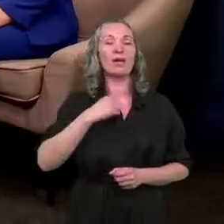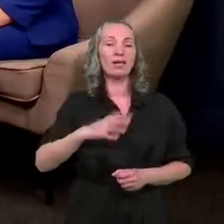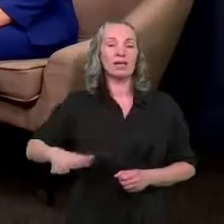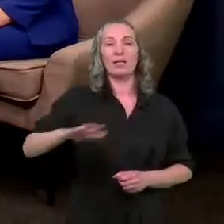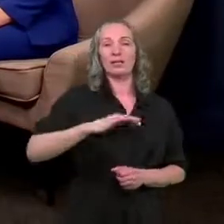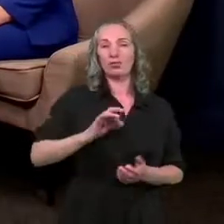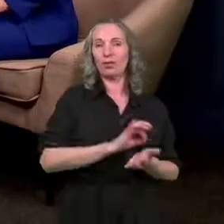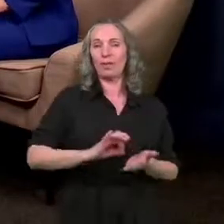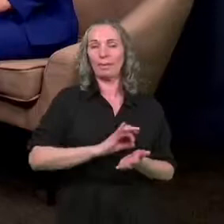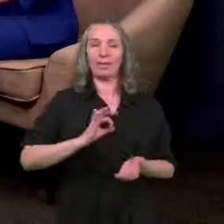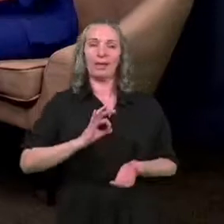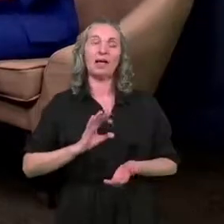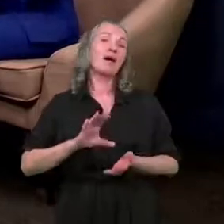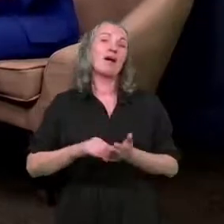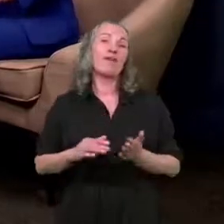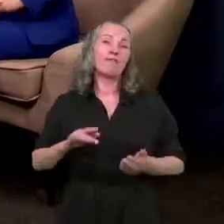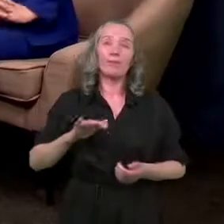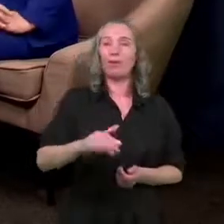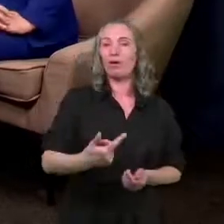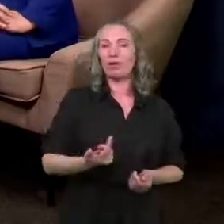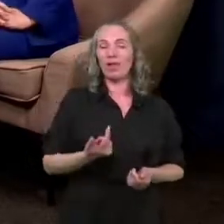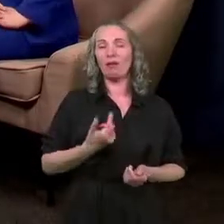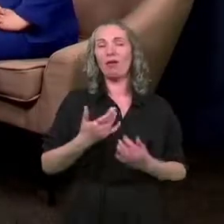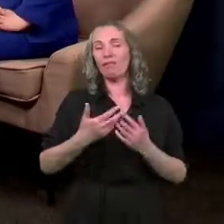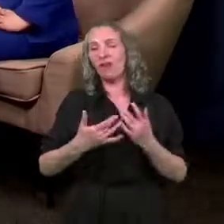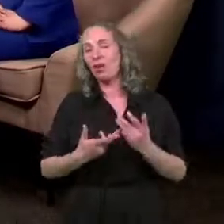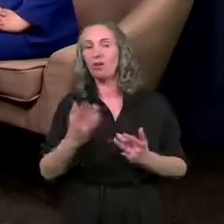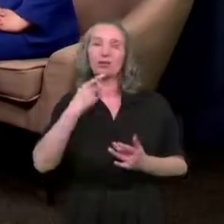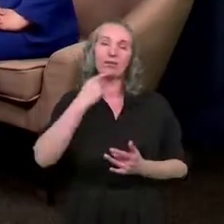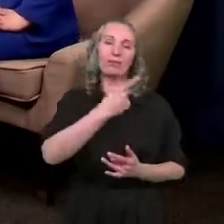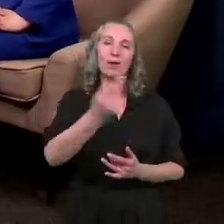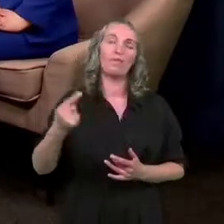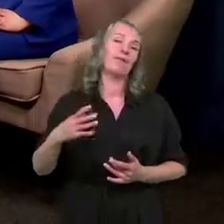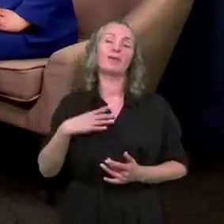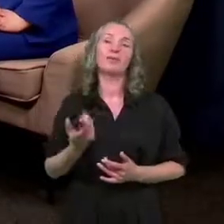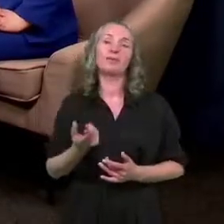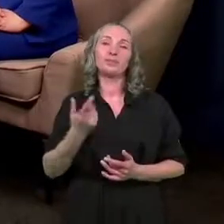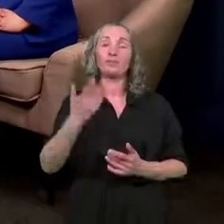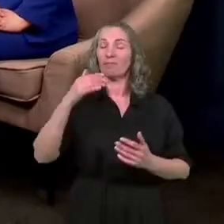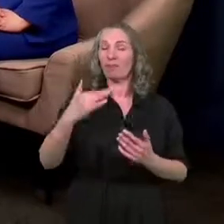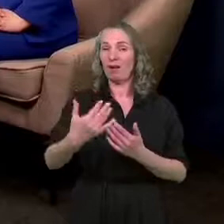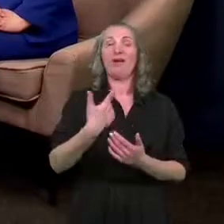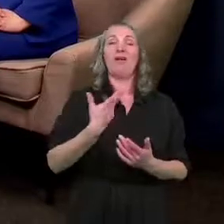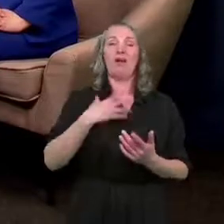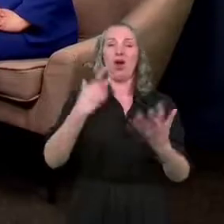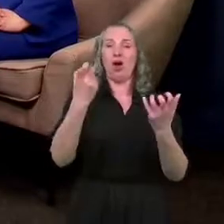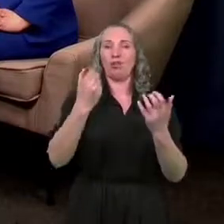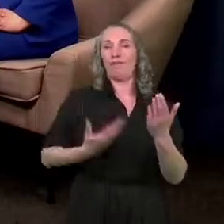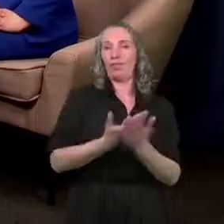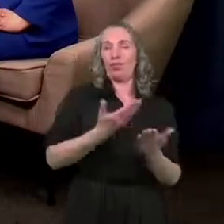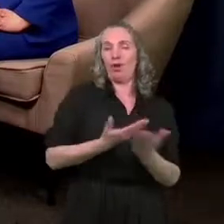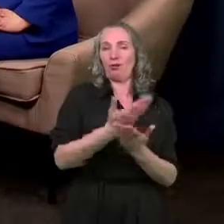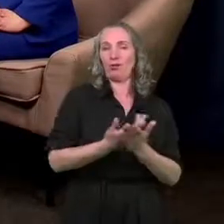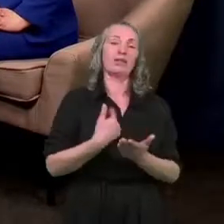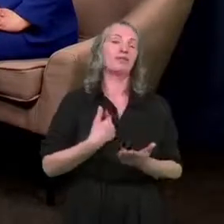gminy. Wpłynęło, jak Państwo wiecie, bo wielokrotnie o tym była mowa, ponad 800 wniosków. Po